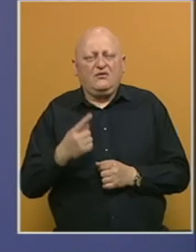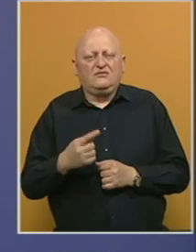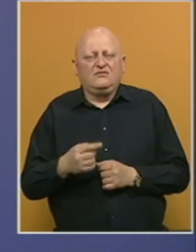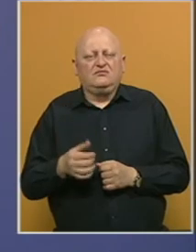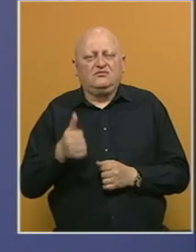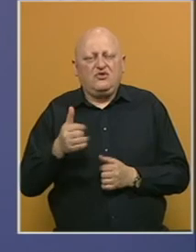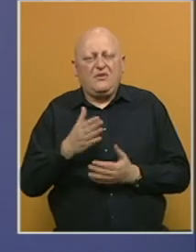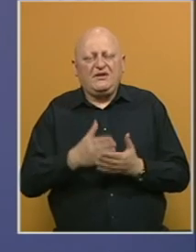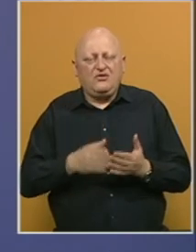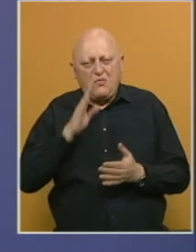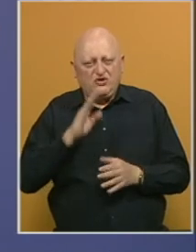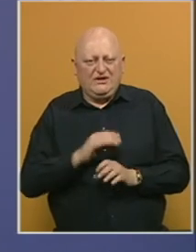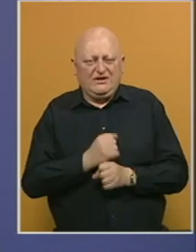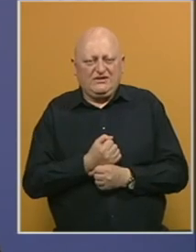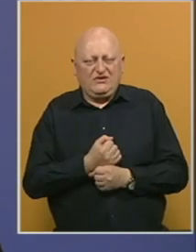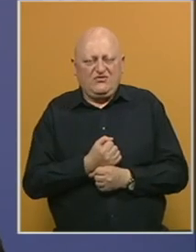perspektivan dio Bosne i Hercegovine.